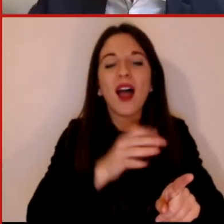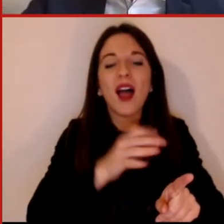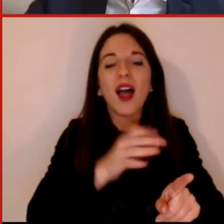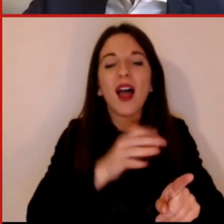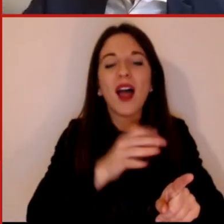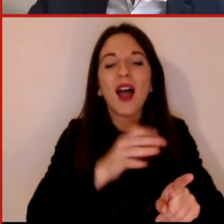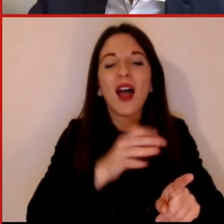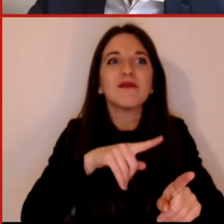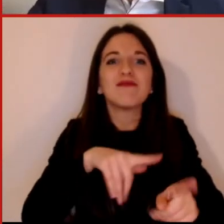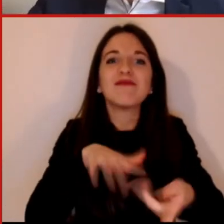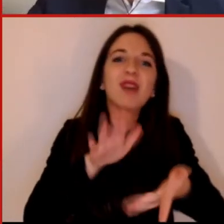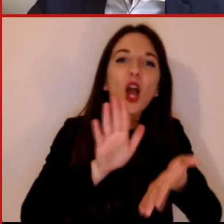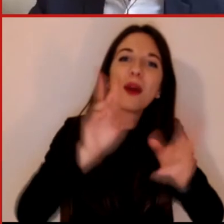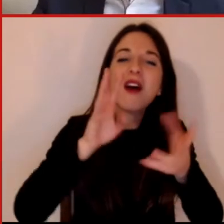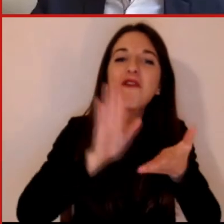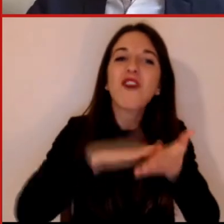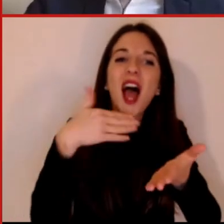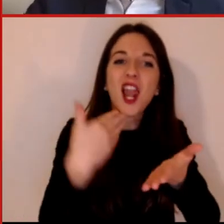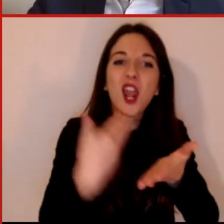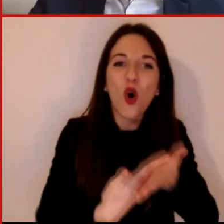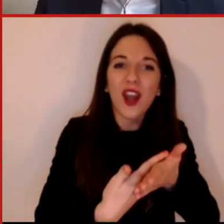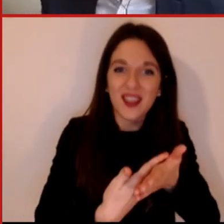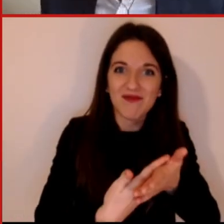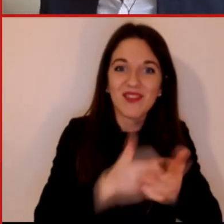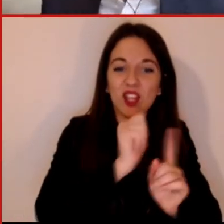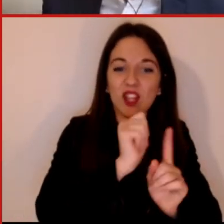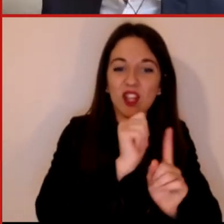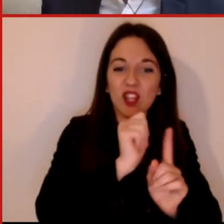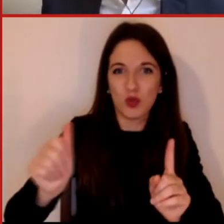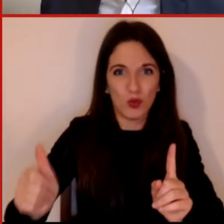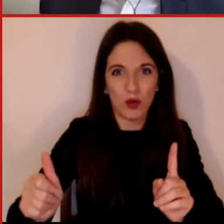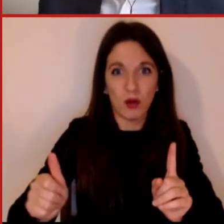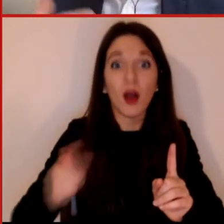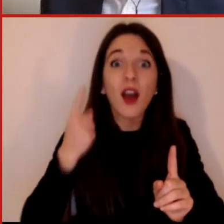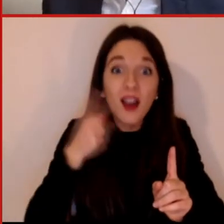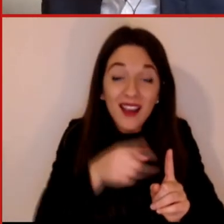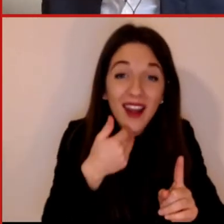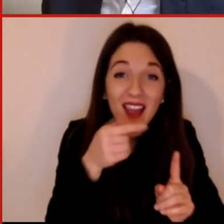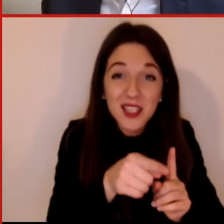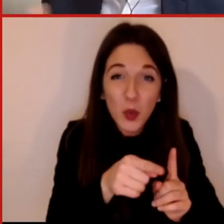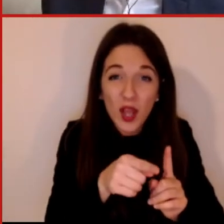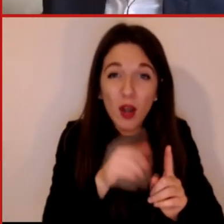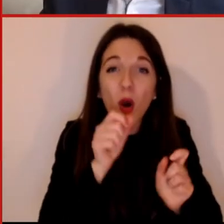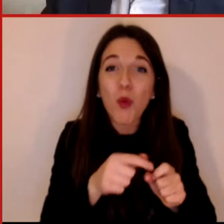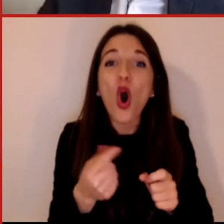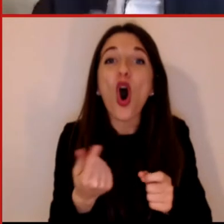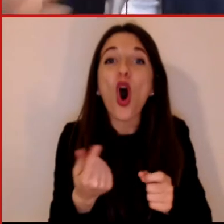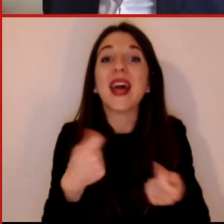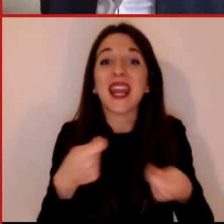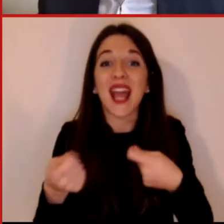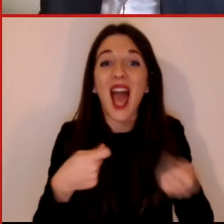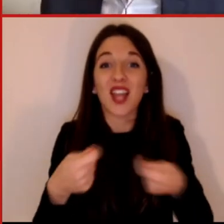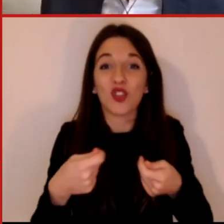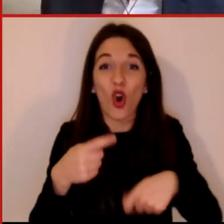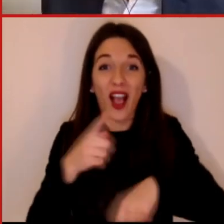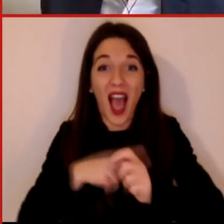giocatore all'interno di una squadra e per poi definire quali sono i parametri di mercato e qui stiamo parlando non di una cosa